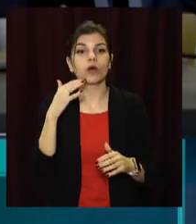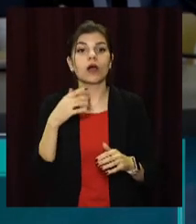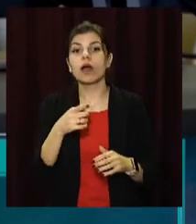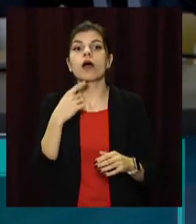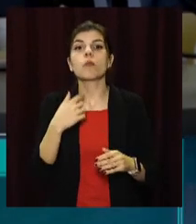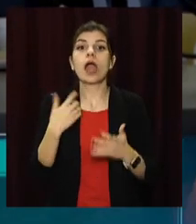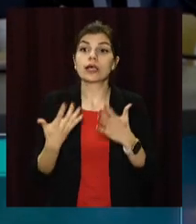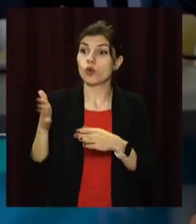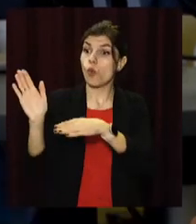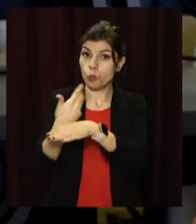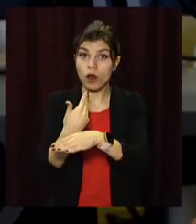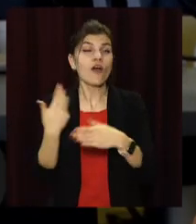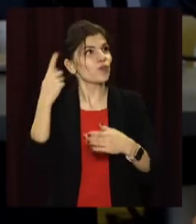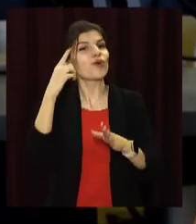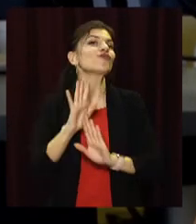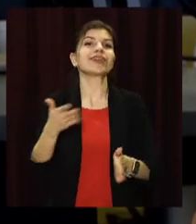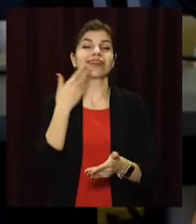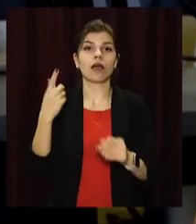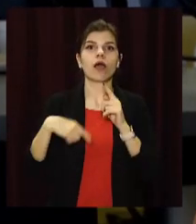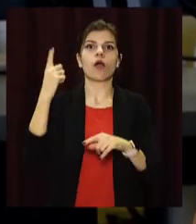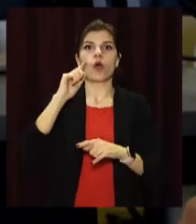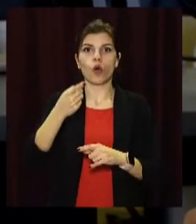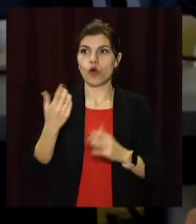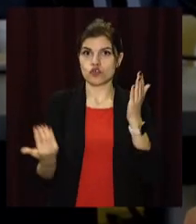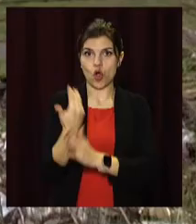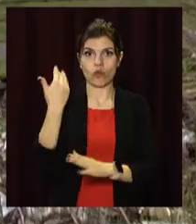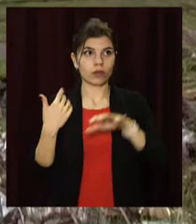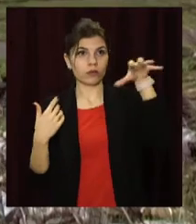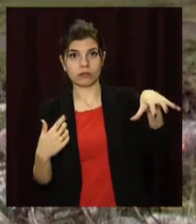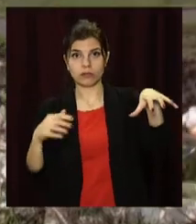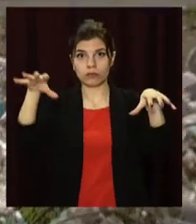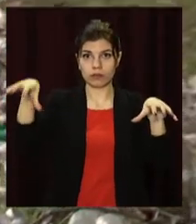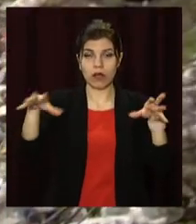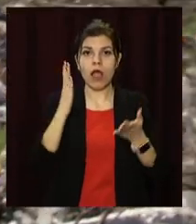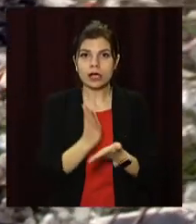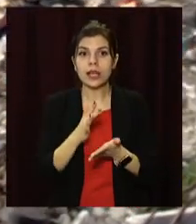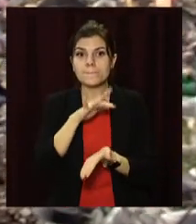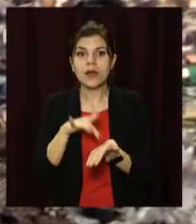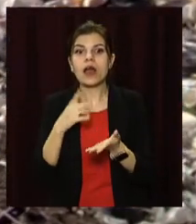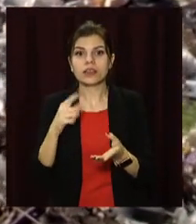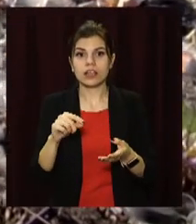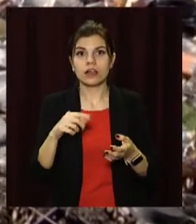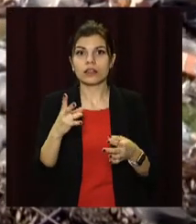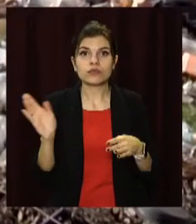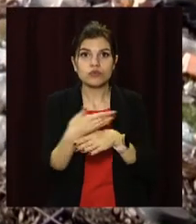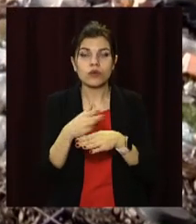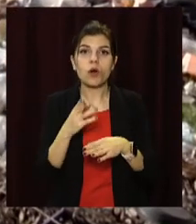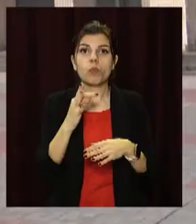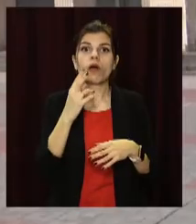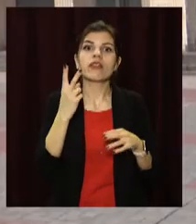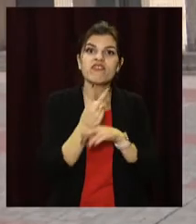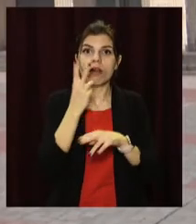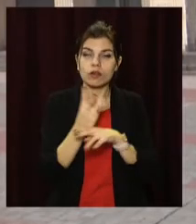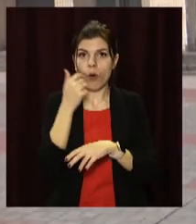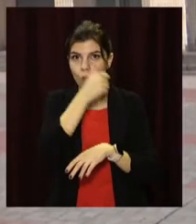вибрали свалку, то свалки більше там немає. У вступному року виростає нове, а є такі місця, де свалку доведеться вибирати по 2-5 рази в год.